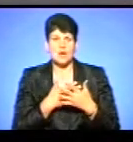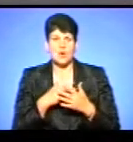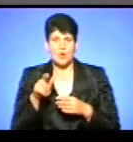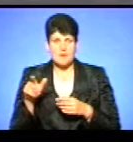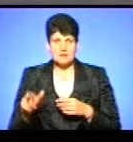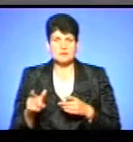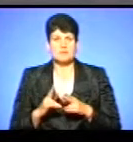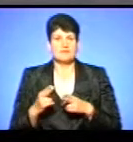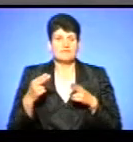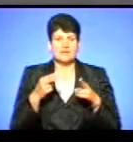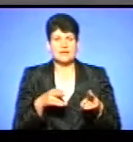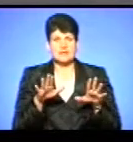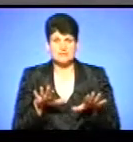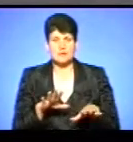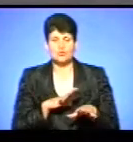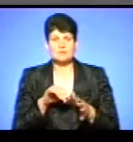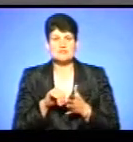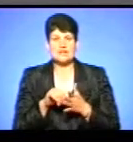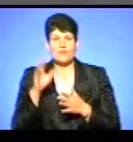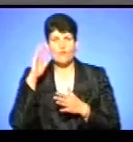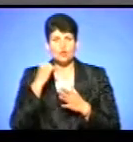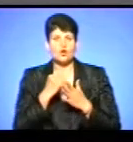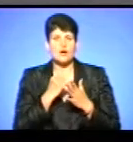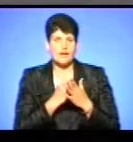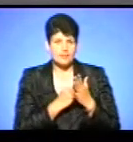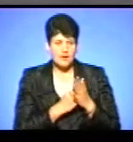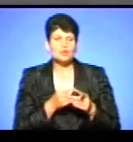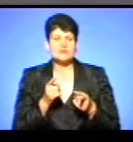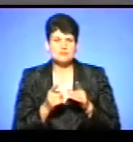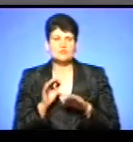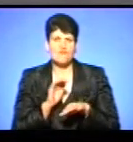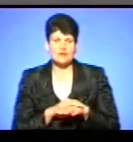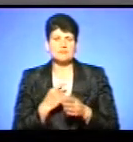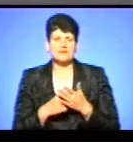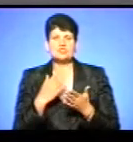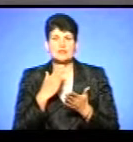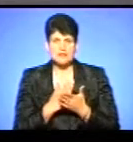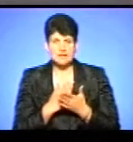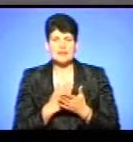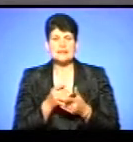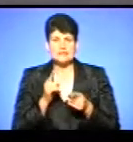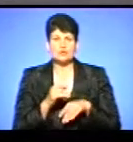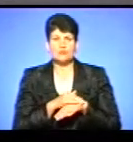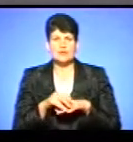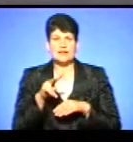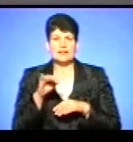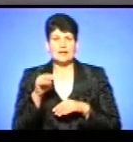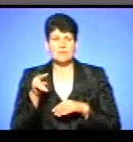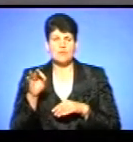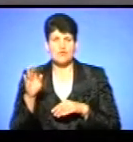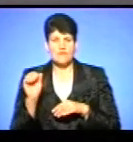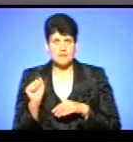виїхали на місце, на місце були вже представники водоканалу. Дійсно, факт підтвердився. Дійсно, по вулиці Липовій, від будинку,